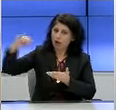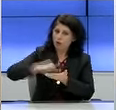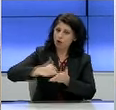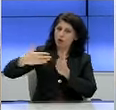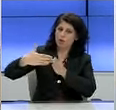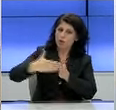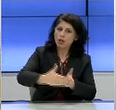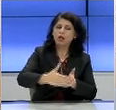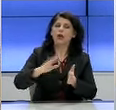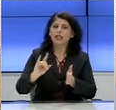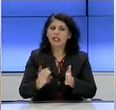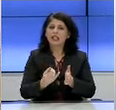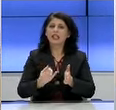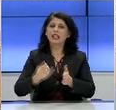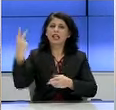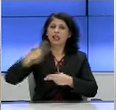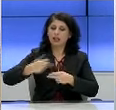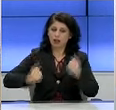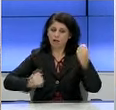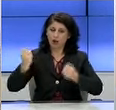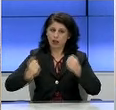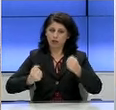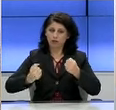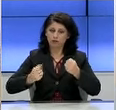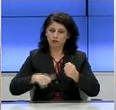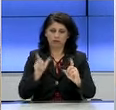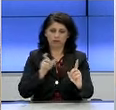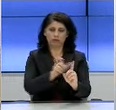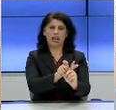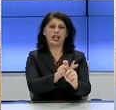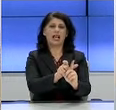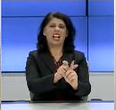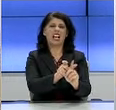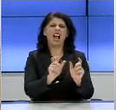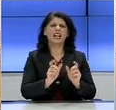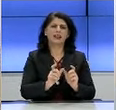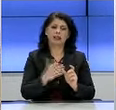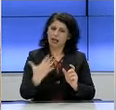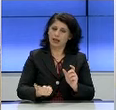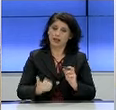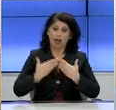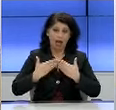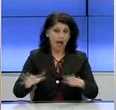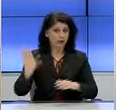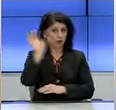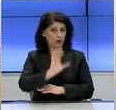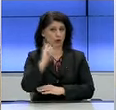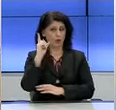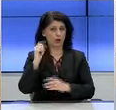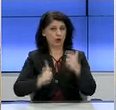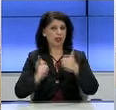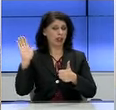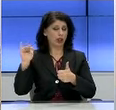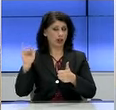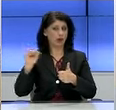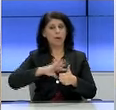είτε ακτοβλοϊκός, είτε μέσω των χερσίων συνόρων μας. Επιπρόσθετα, από τη στιγμή που άνοιξε ο τουρισμός, δηλαδή από την 1η Ιουλίου και